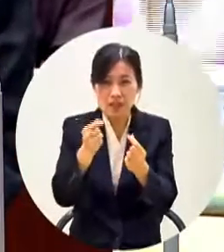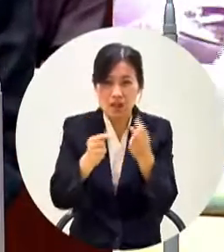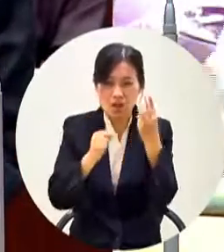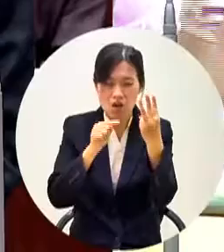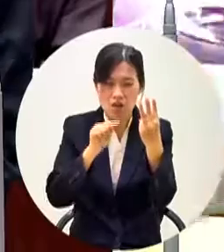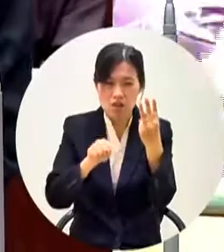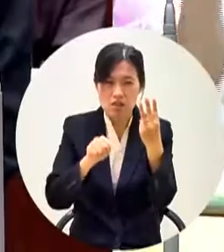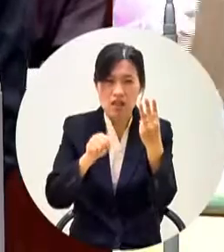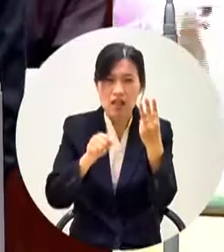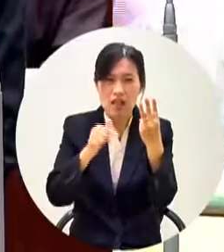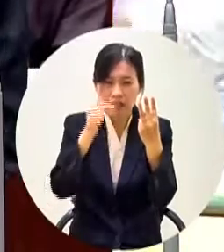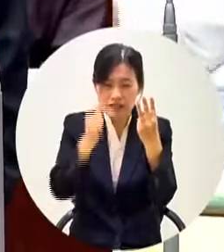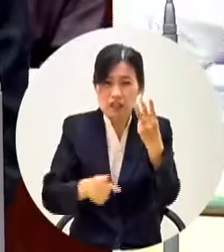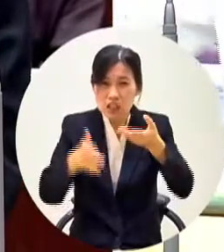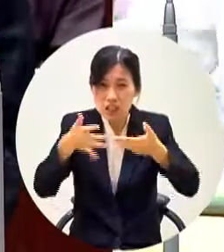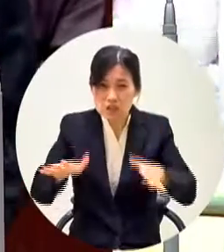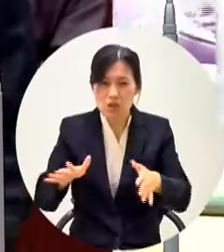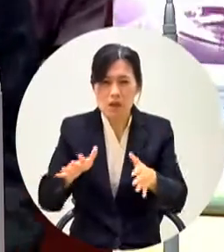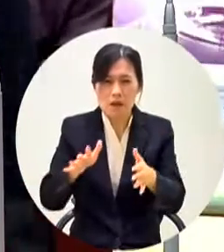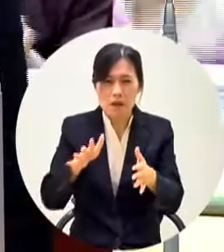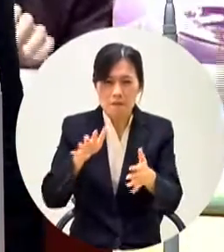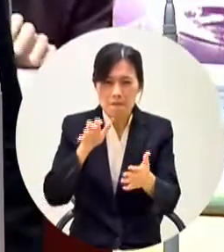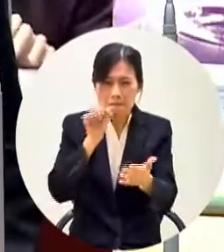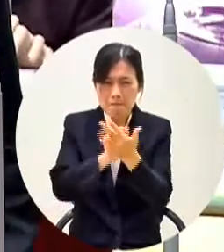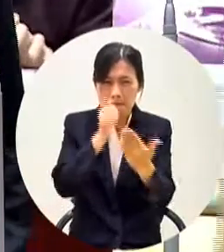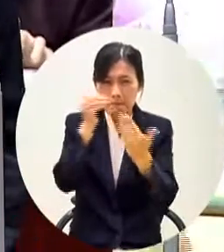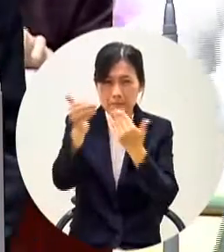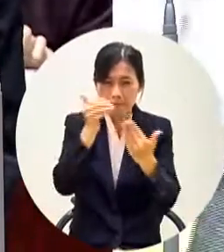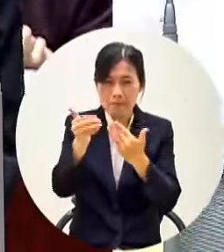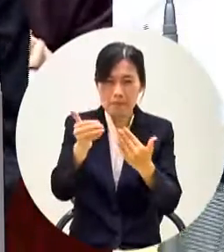多少明定哪個行政區使用